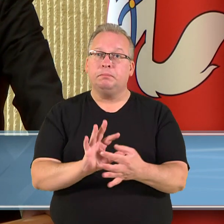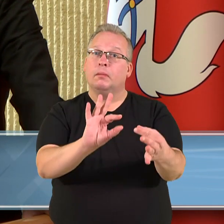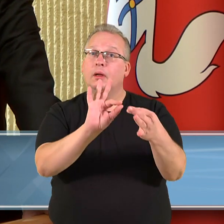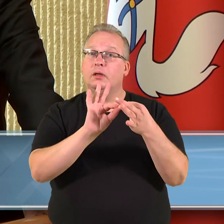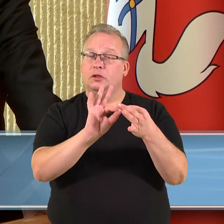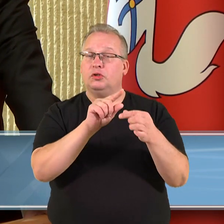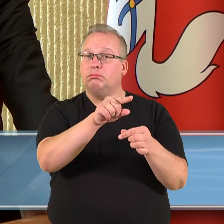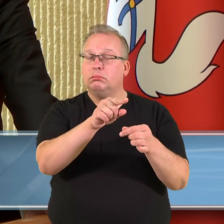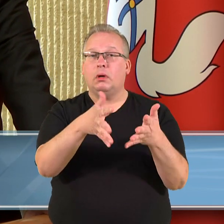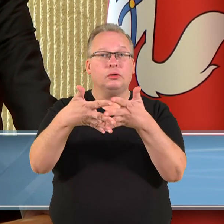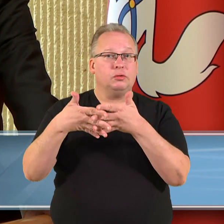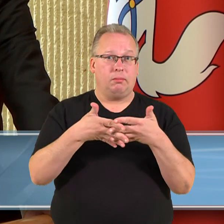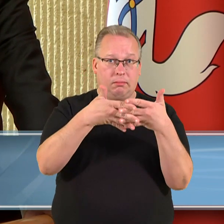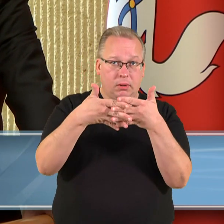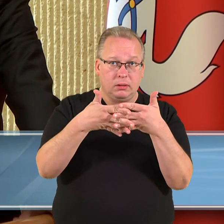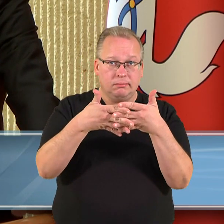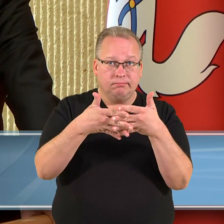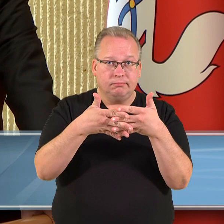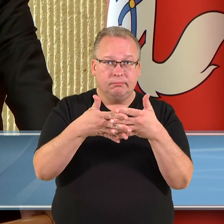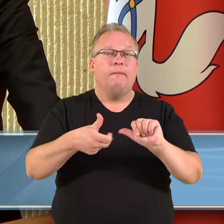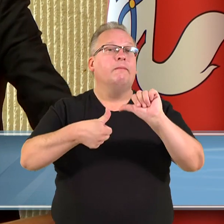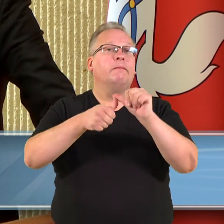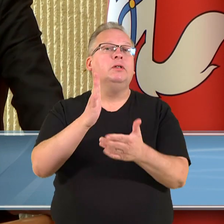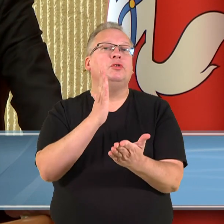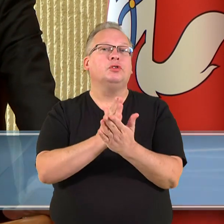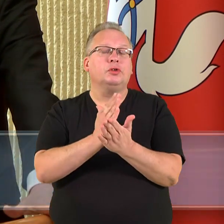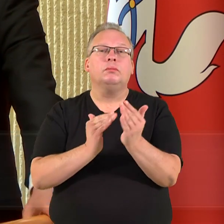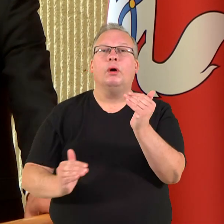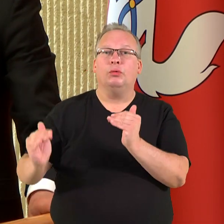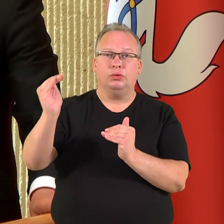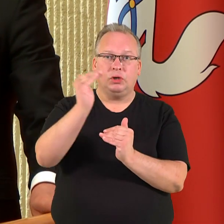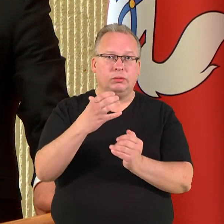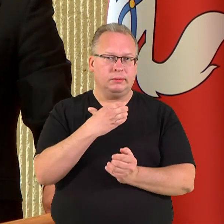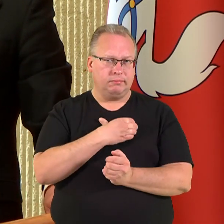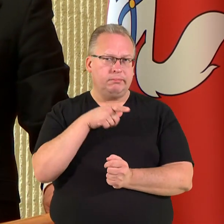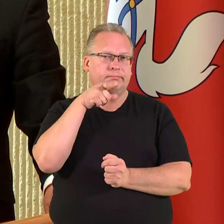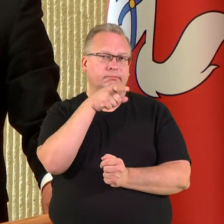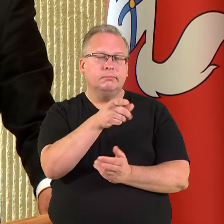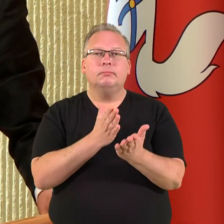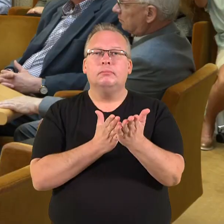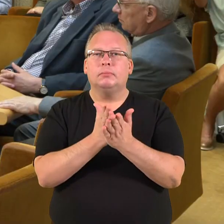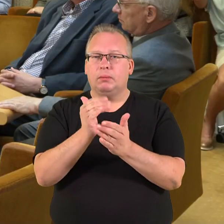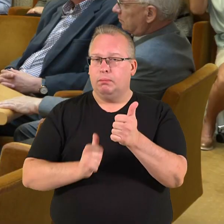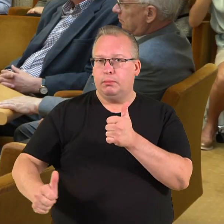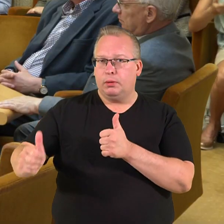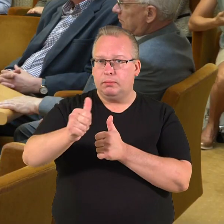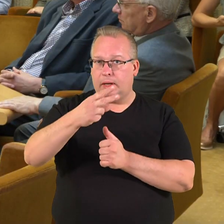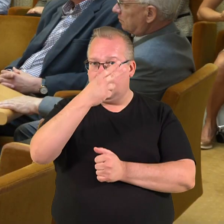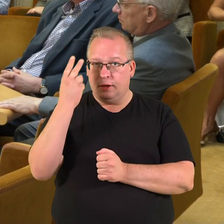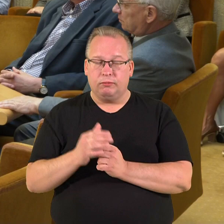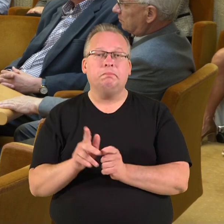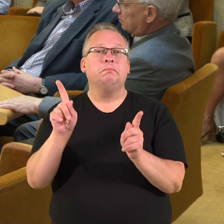jungtinėmis Amerikos valstyjomis visuomet bus aukščiausios strateginės svarbos prioritetas Lietuvai.